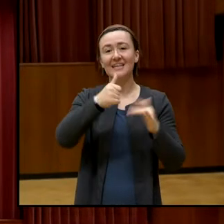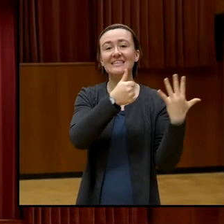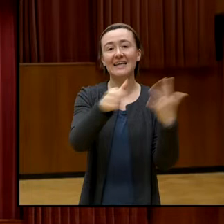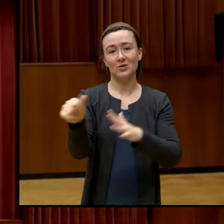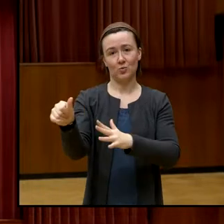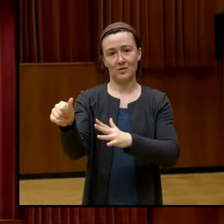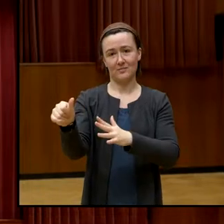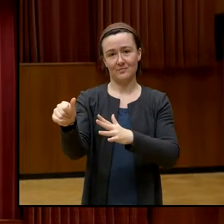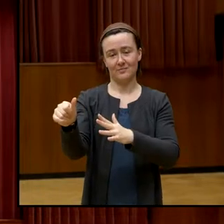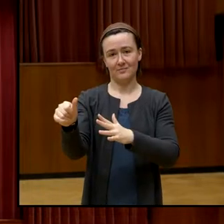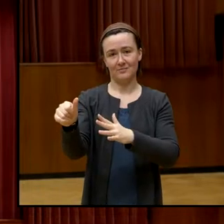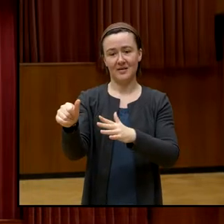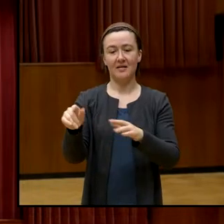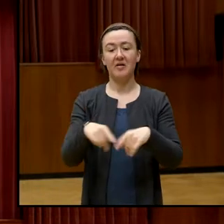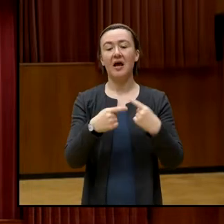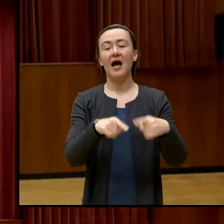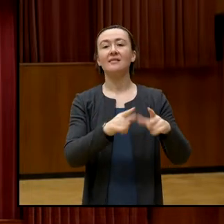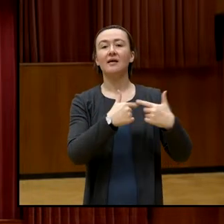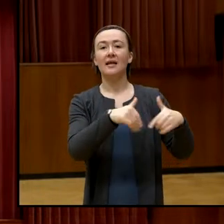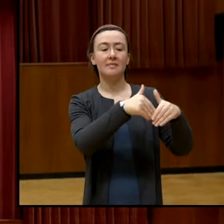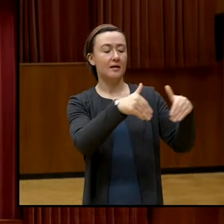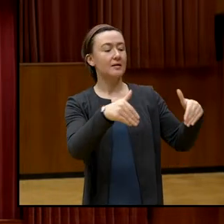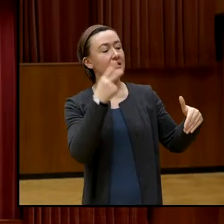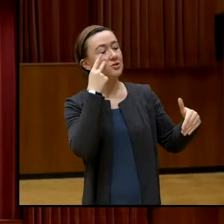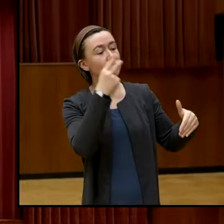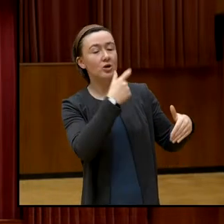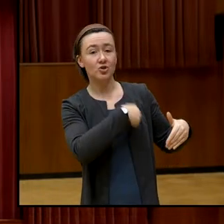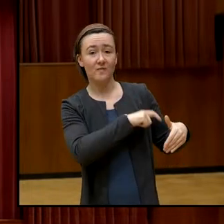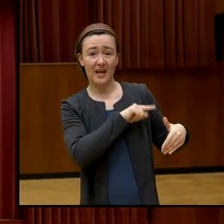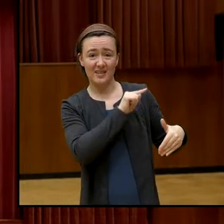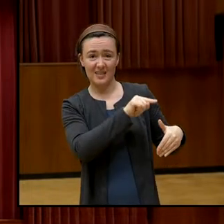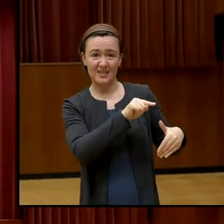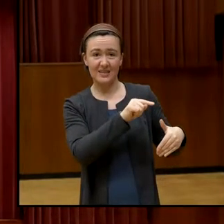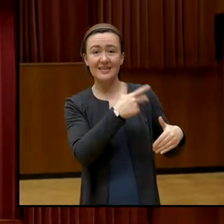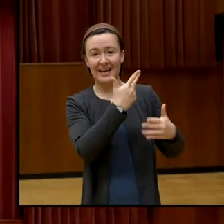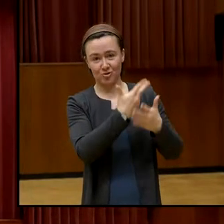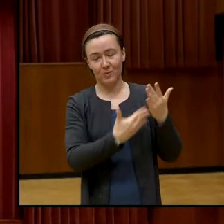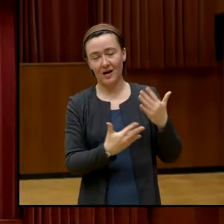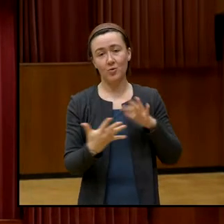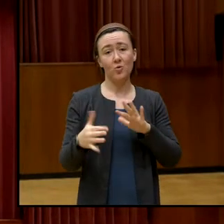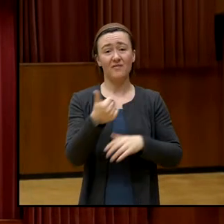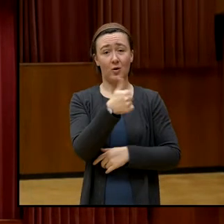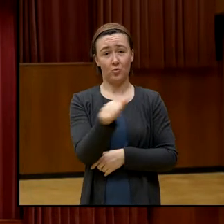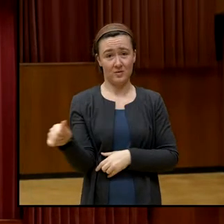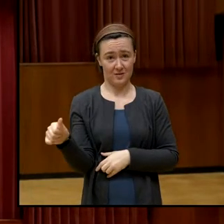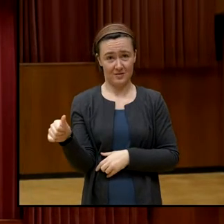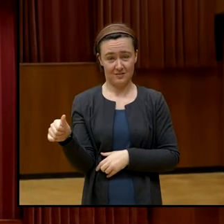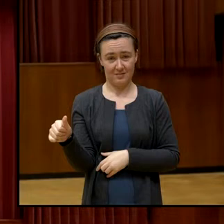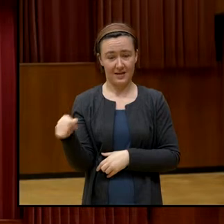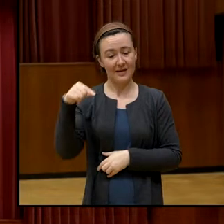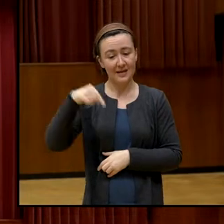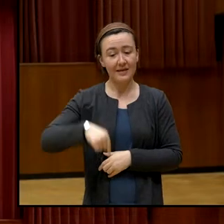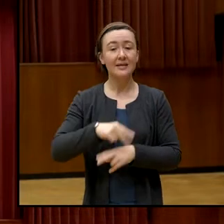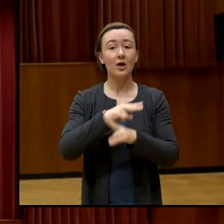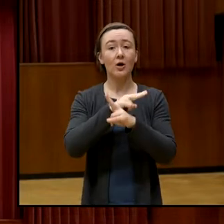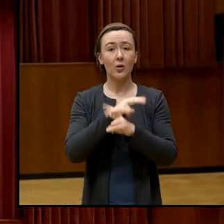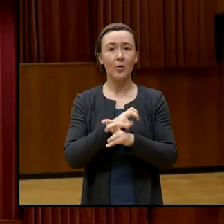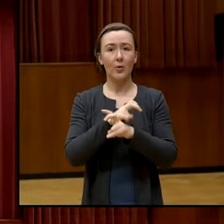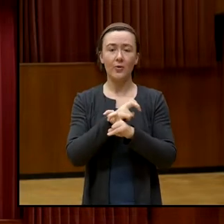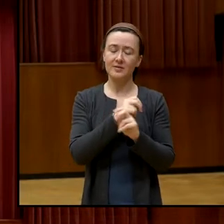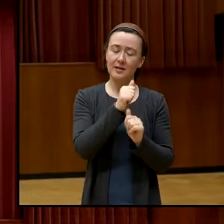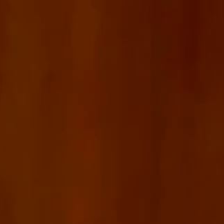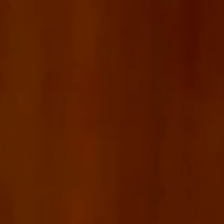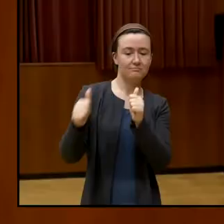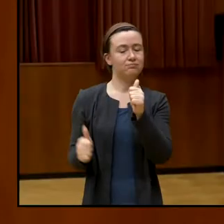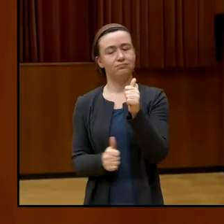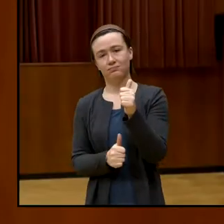Wenn wir jetzt über die Grenze schauen, in die Schweiz, sagt man dreisprachig, die haben rund 100. Sprich überall ist mehr. Österreich ist abgeschlagen